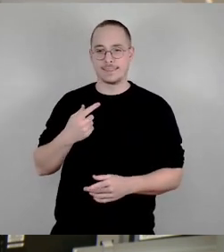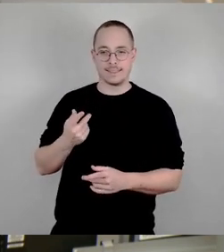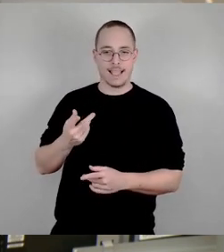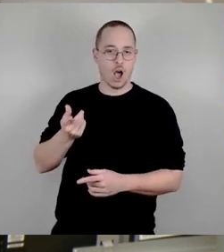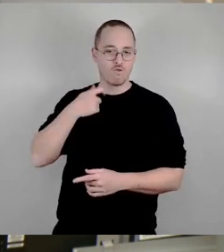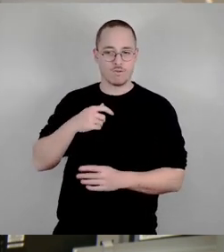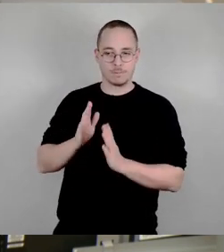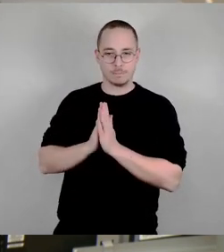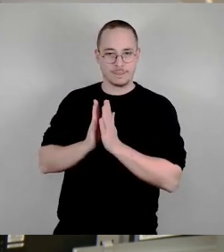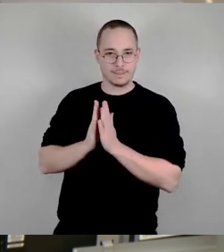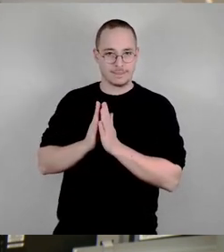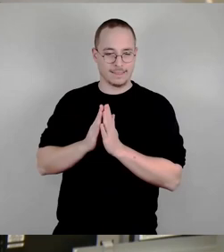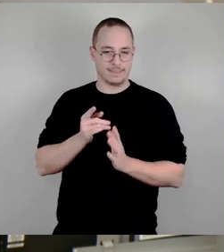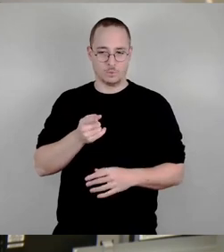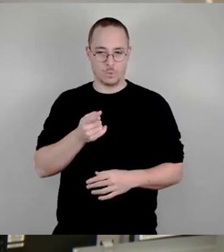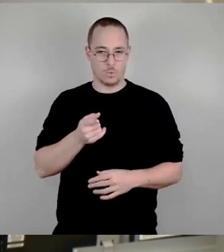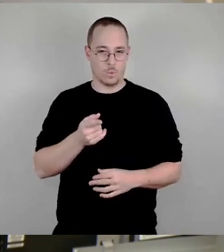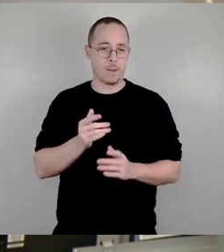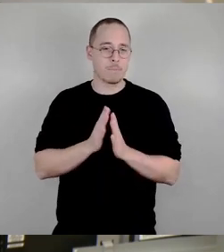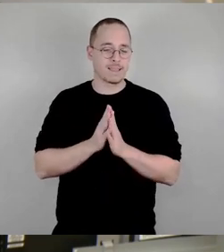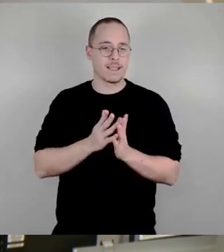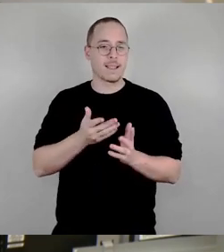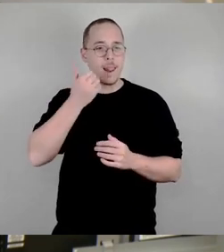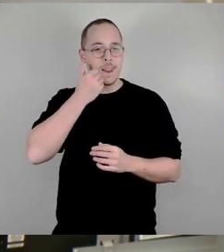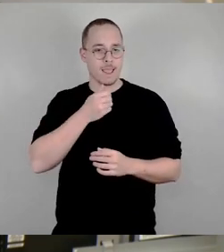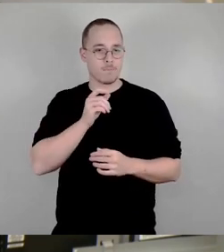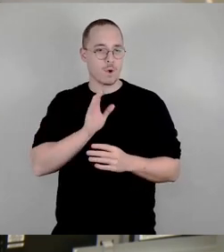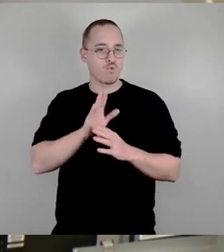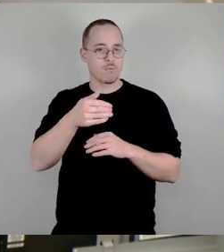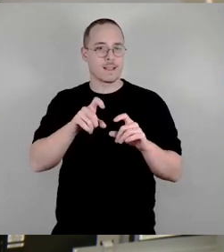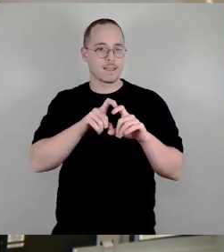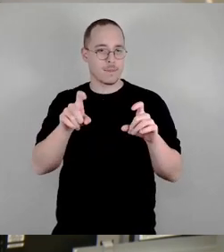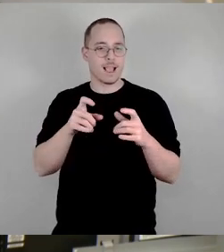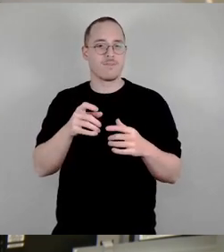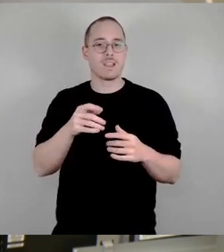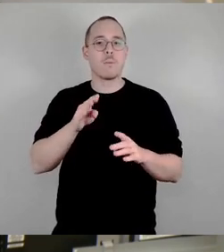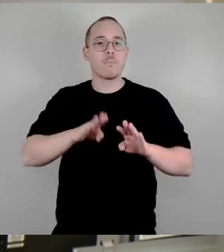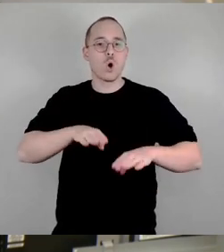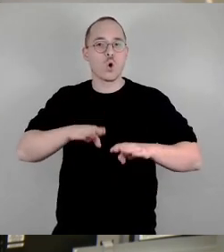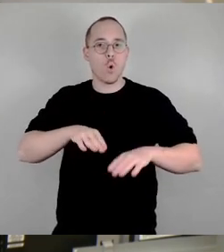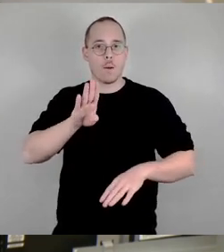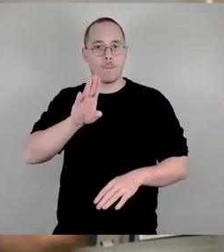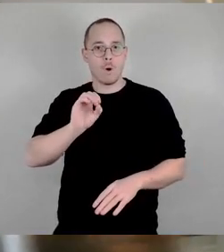aber ich hasse Trommler. Einem Vorschlag, der ausschließlich aber dafür alle Trommler verbietet, würde ich zustimmen.